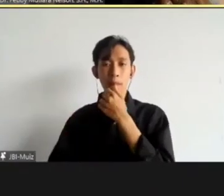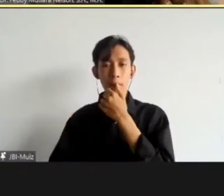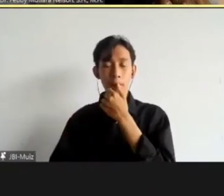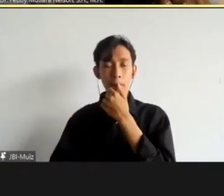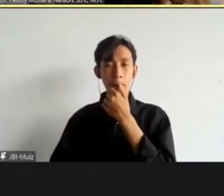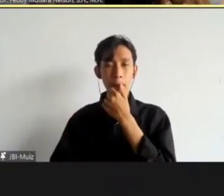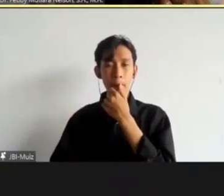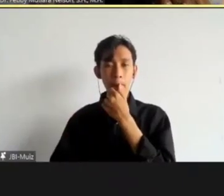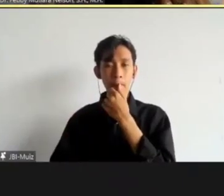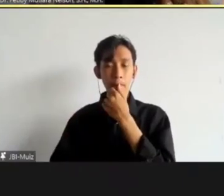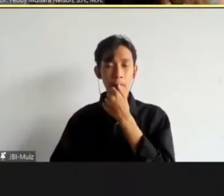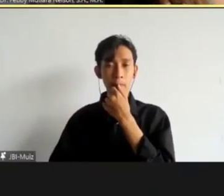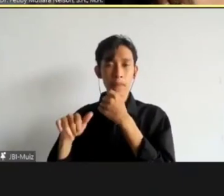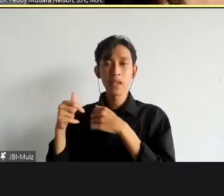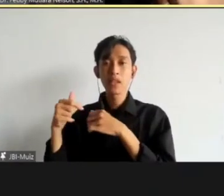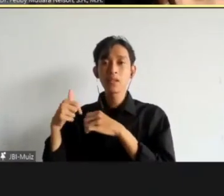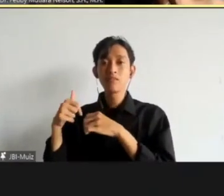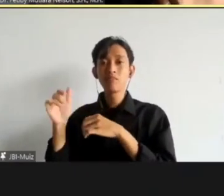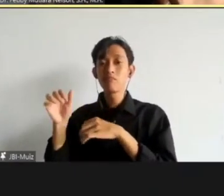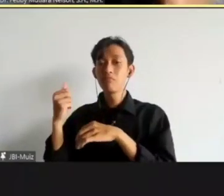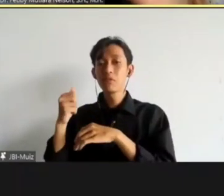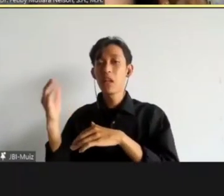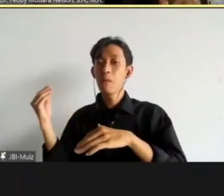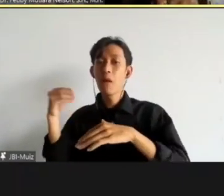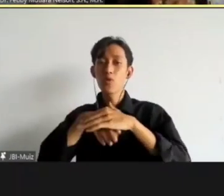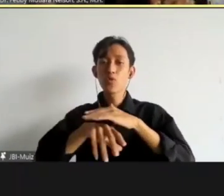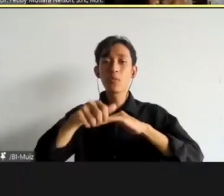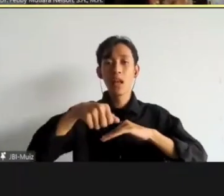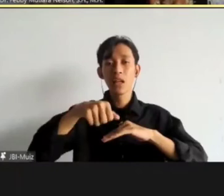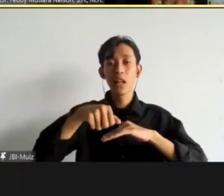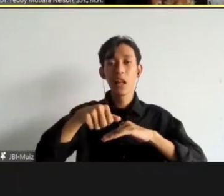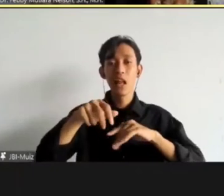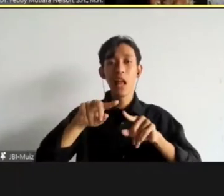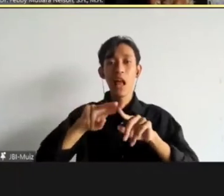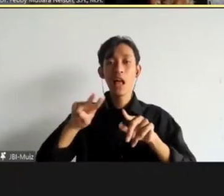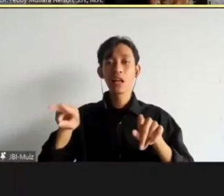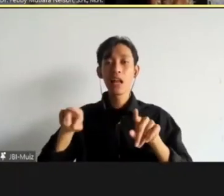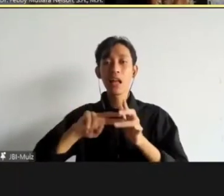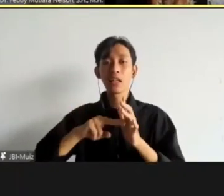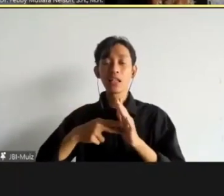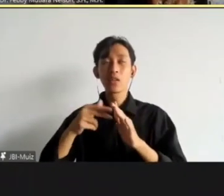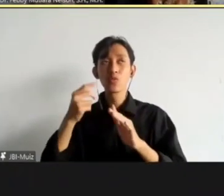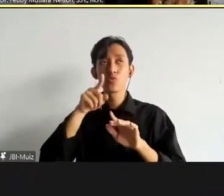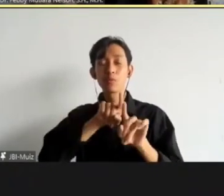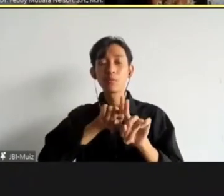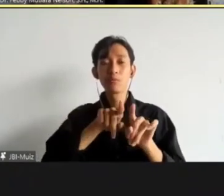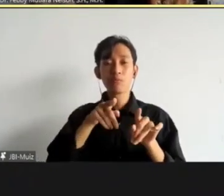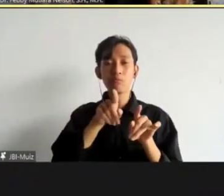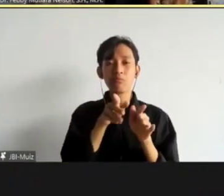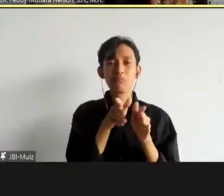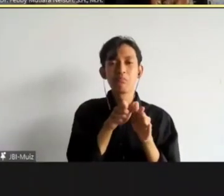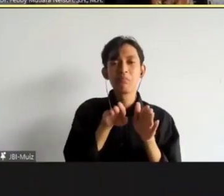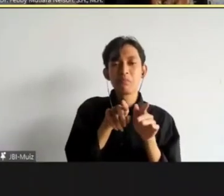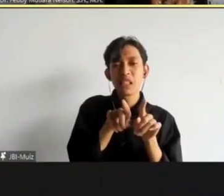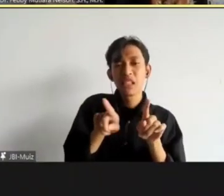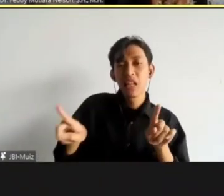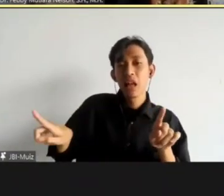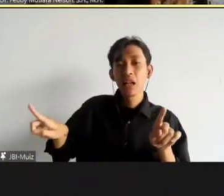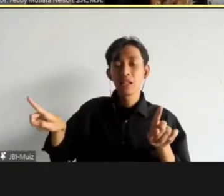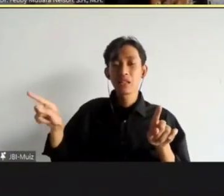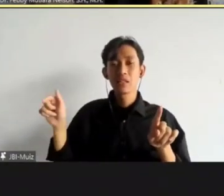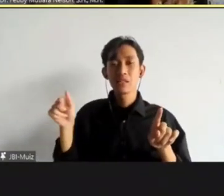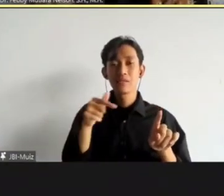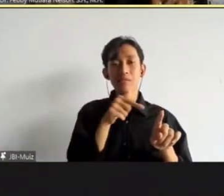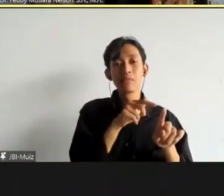...untuk menghindari perkara pidana masuk ke pengadilan. Nah ini kan ada peran di sini menghindari perkara pidana masuk ke pengadilan. Itu jadi catatan kebedaan antara